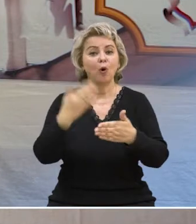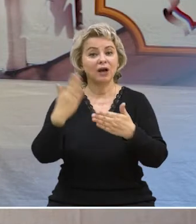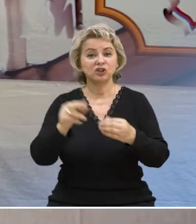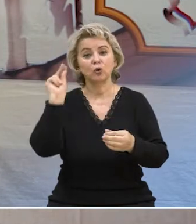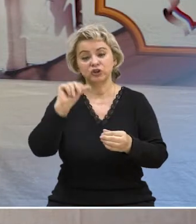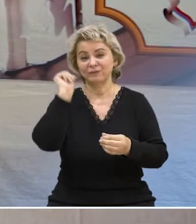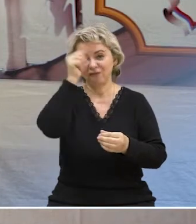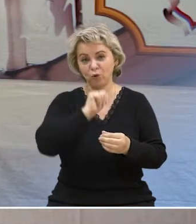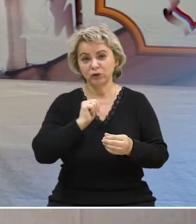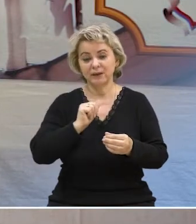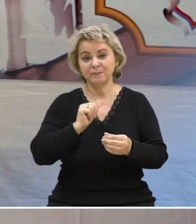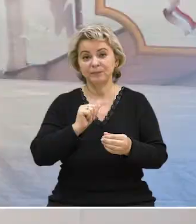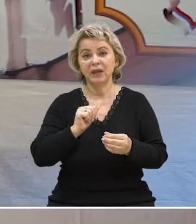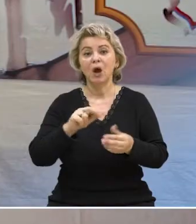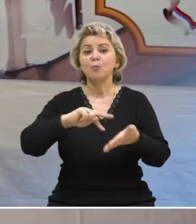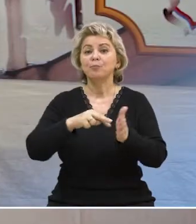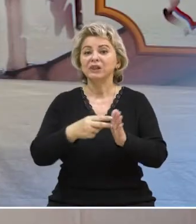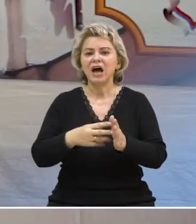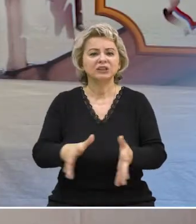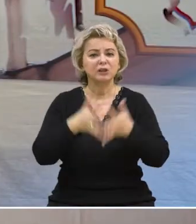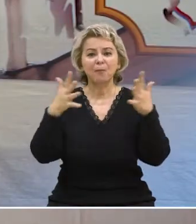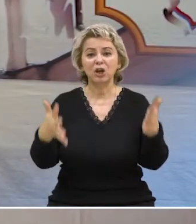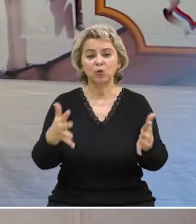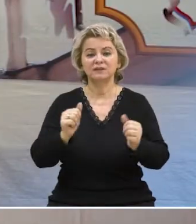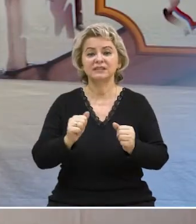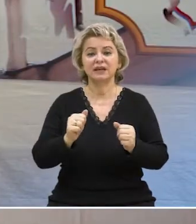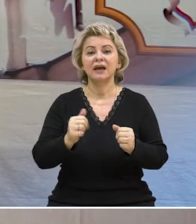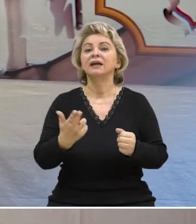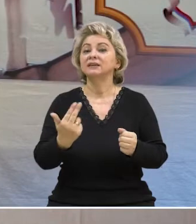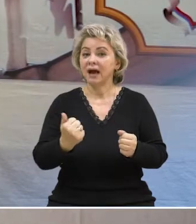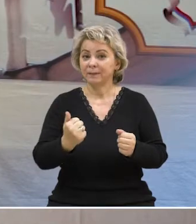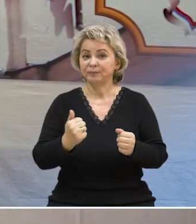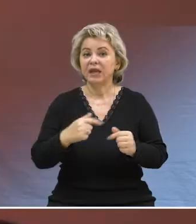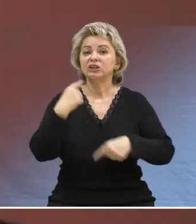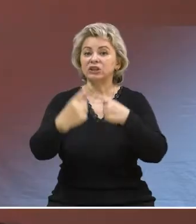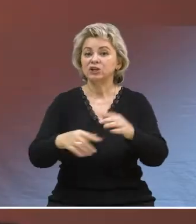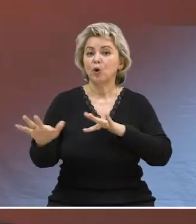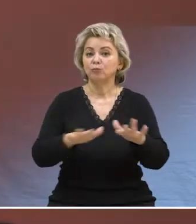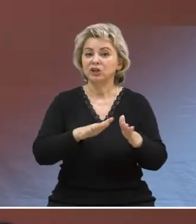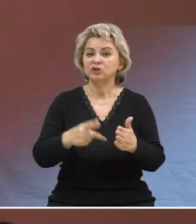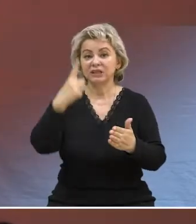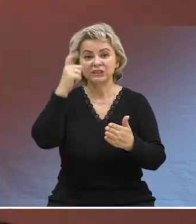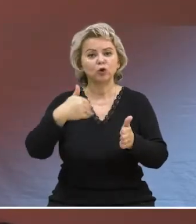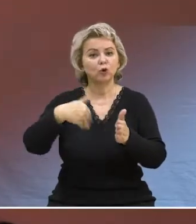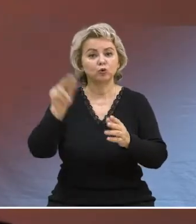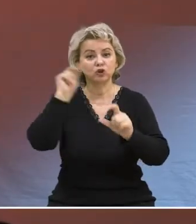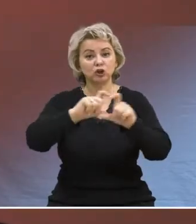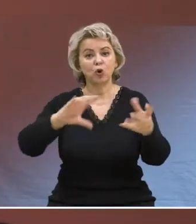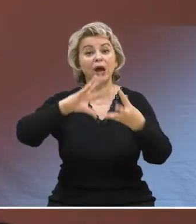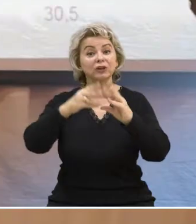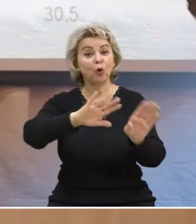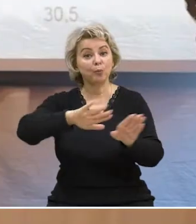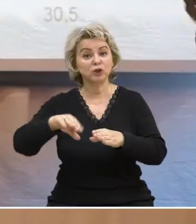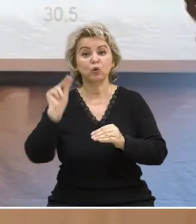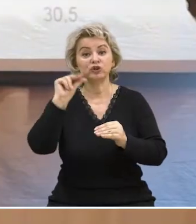конца учебного года. Ну, планы наполеоновские. Наполеоновские планы, Традиционно на мероприятии оглашают лучшую